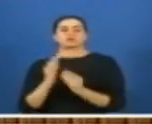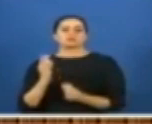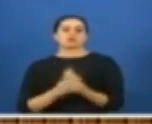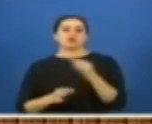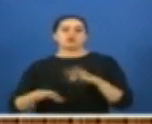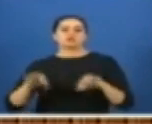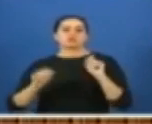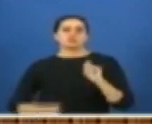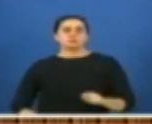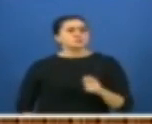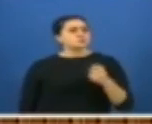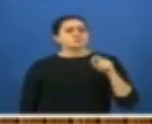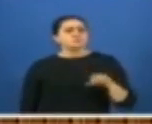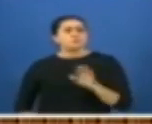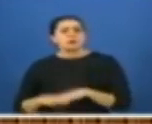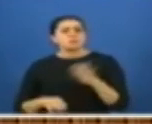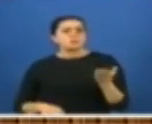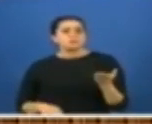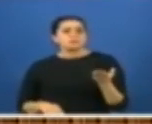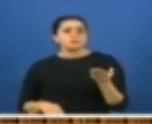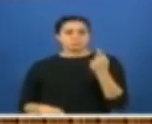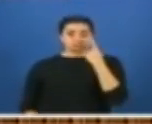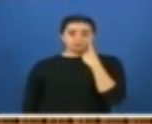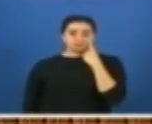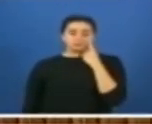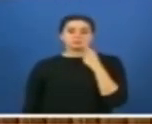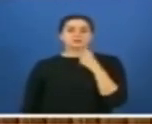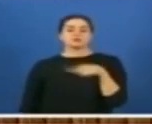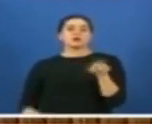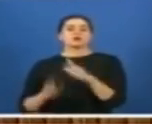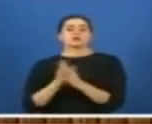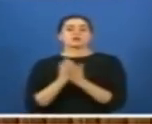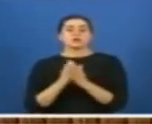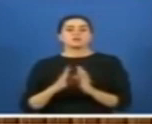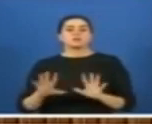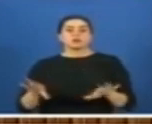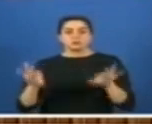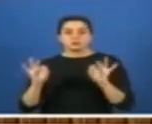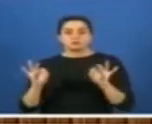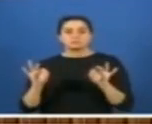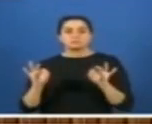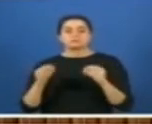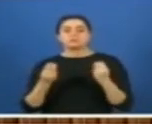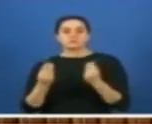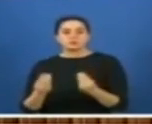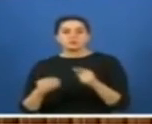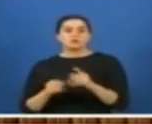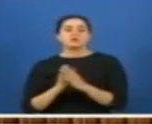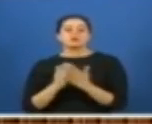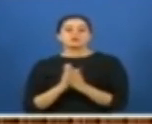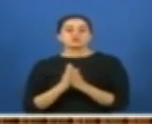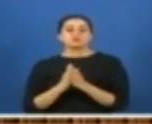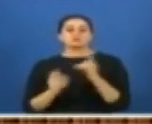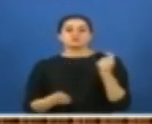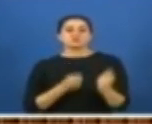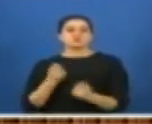Niye hazırlamadınız şimdiye kadar? Bakın, o kitapların hazırlanmasına imkan veren, o kitapların